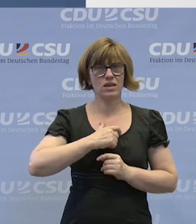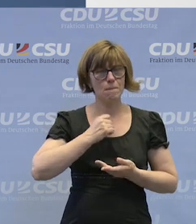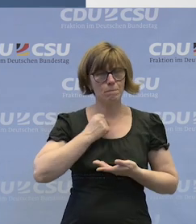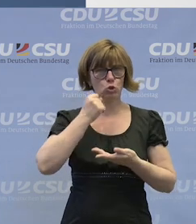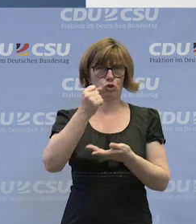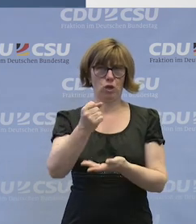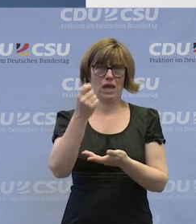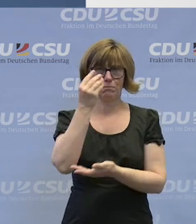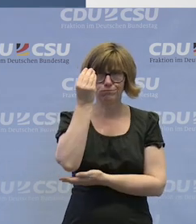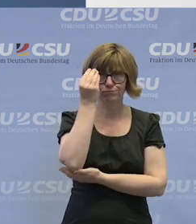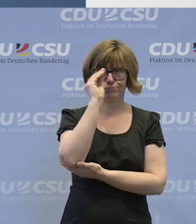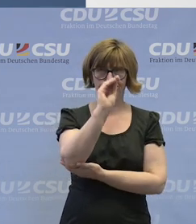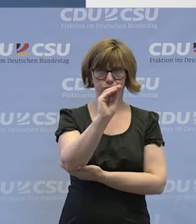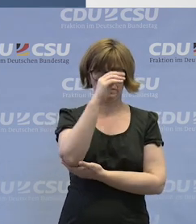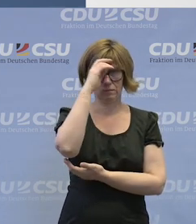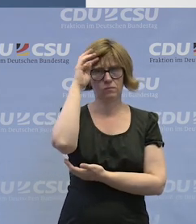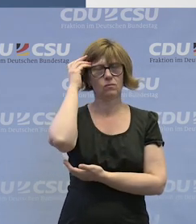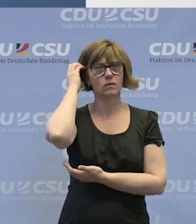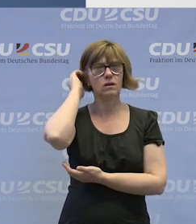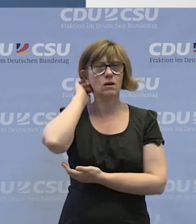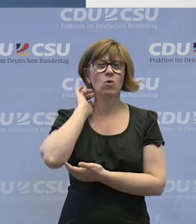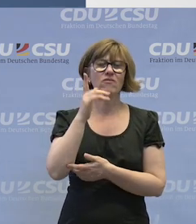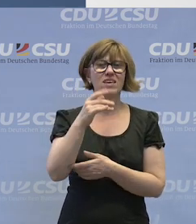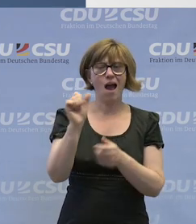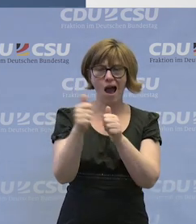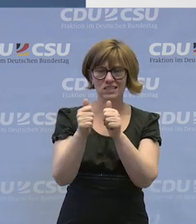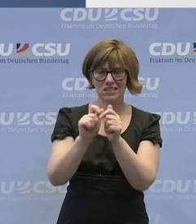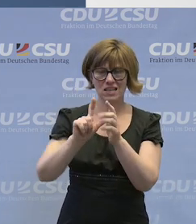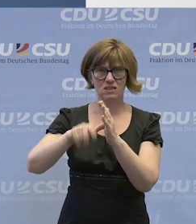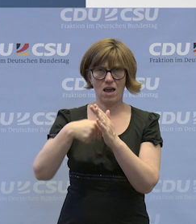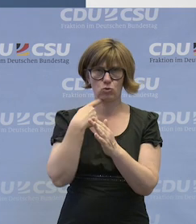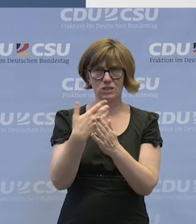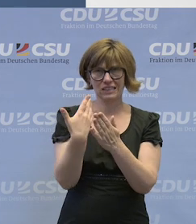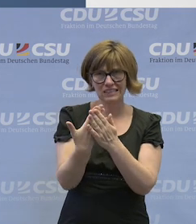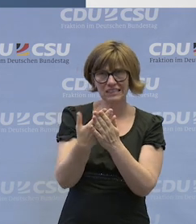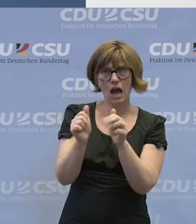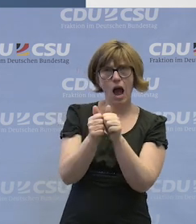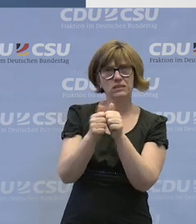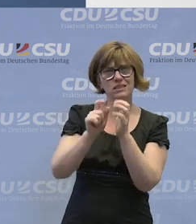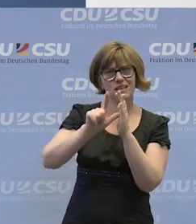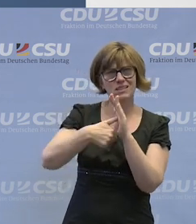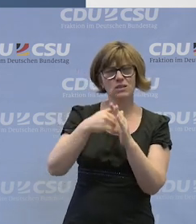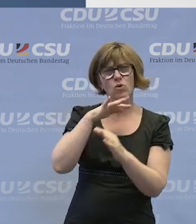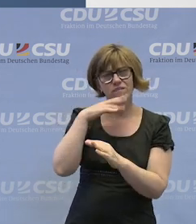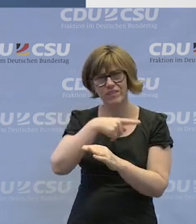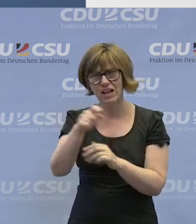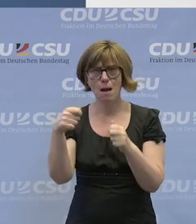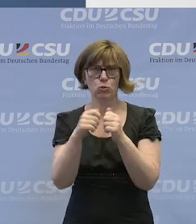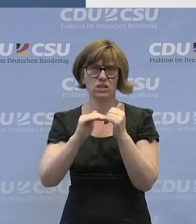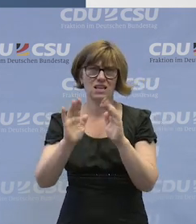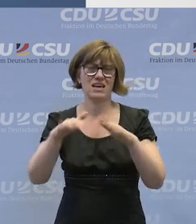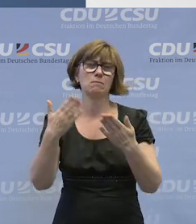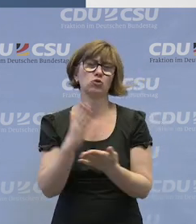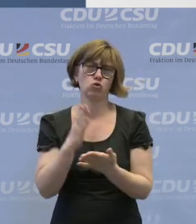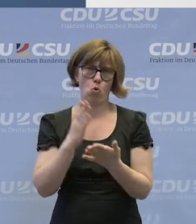einfach darauf hinweisen und die Assistenzleistung, dass es solche Assistenzleistungen in vielen Bundesländern auch schon gibt.